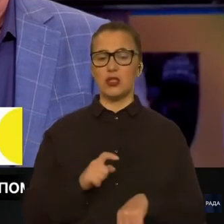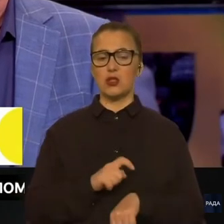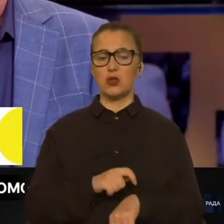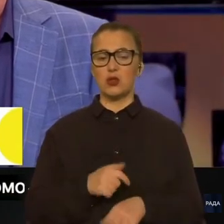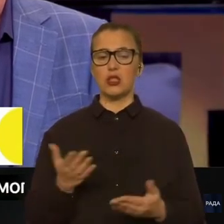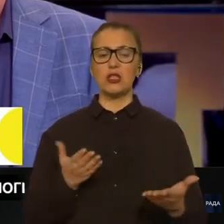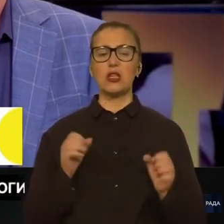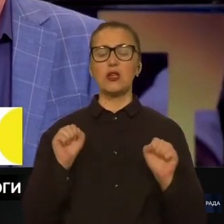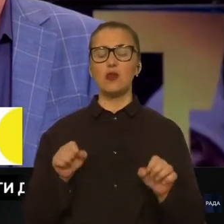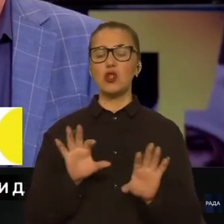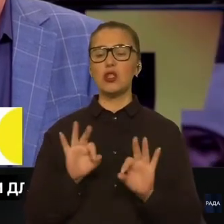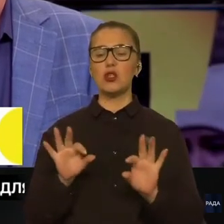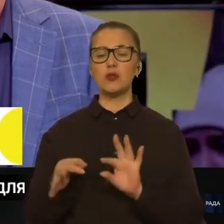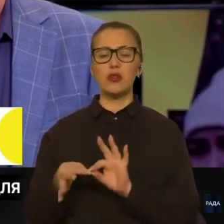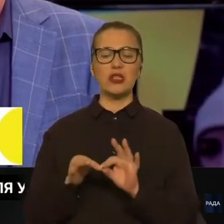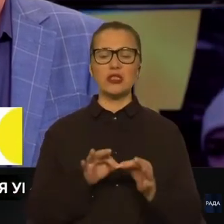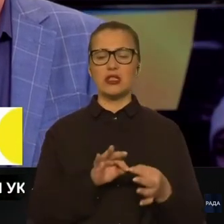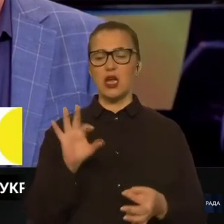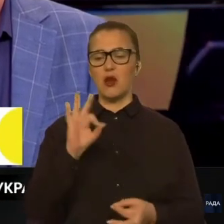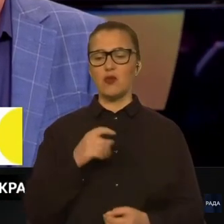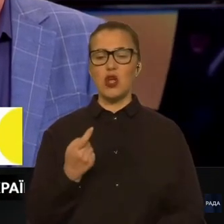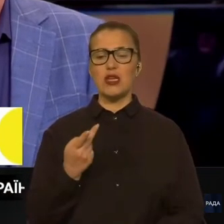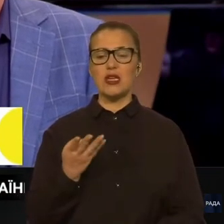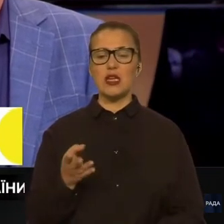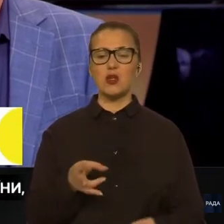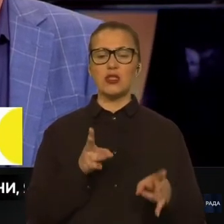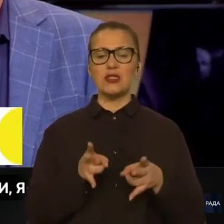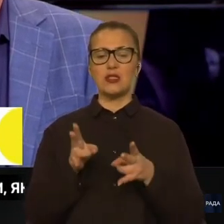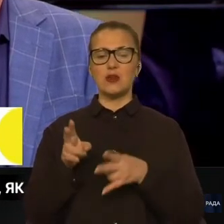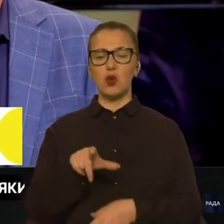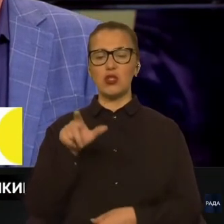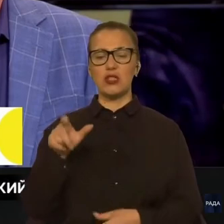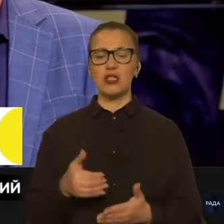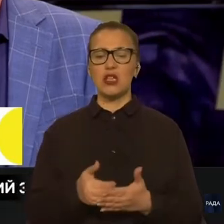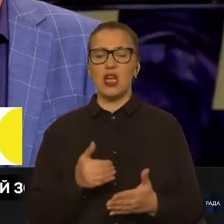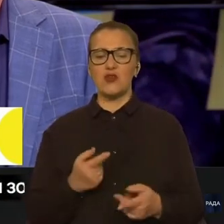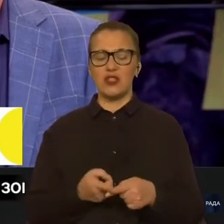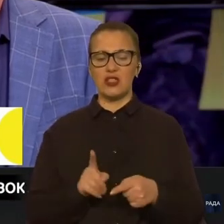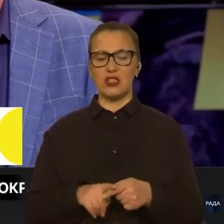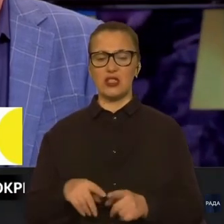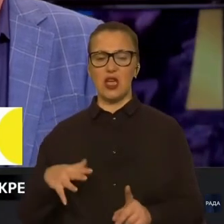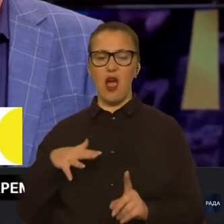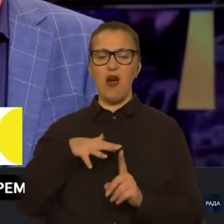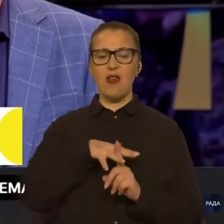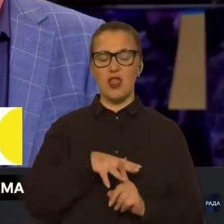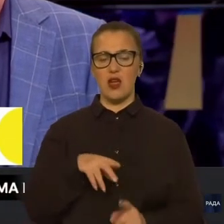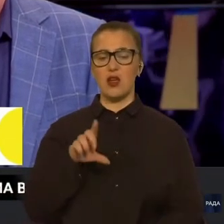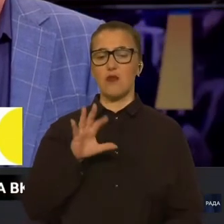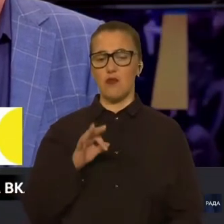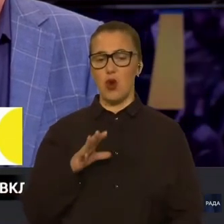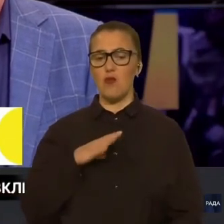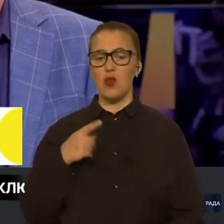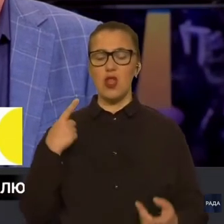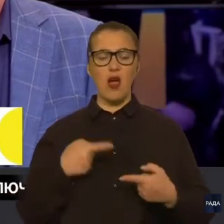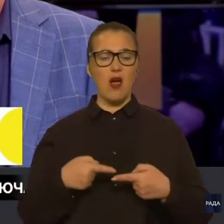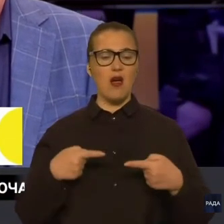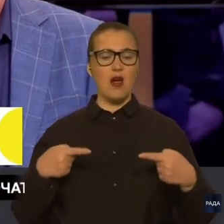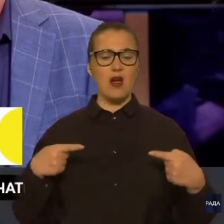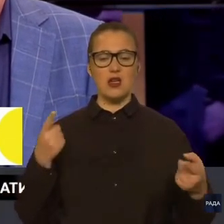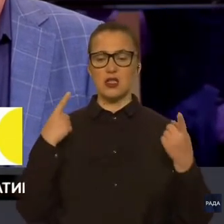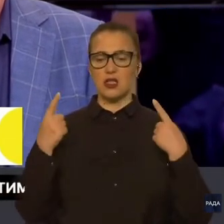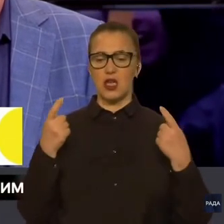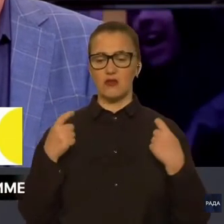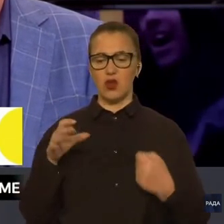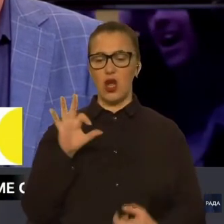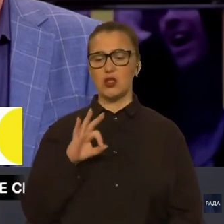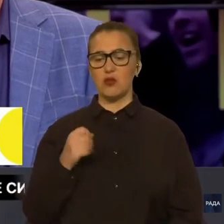розповісти деталі щодо кількості постраждалих від цієї атаки, тому що була різна інформація, зокрема, щодо